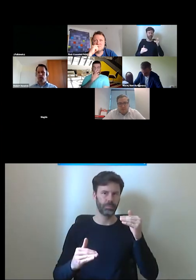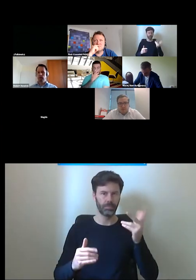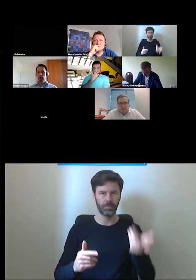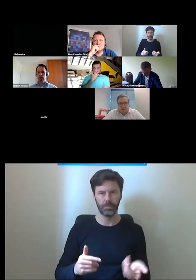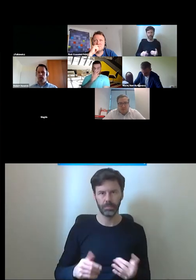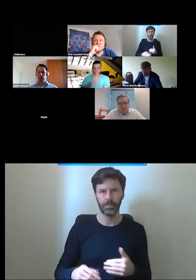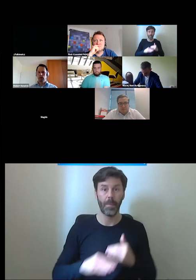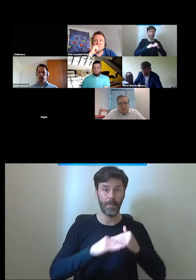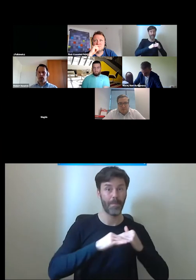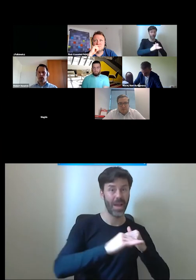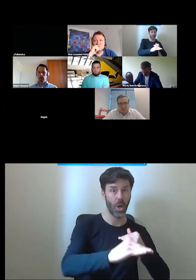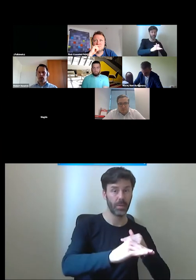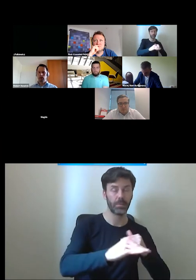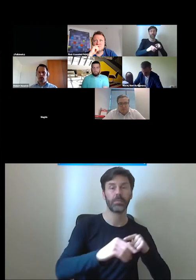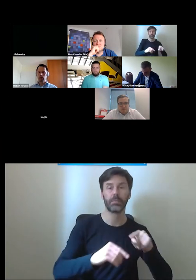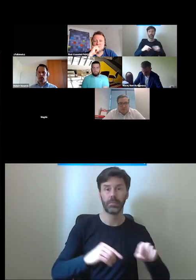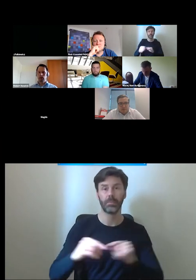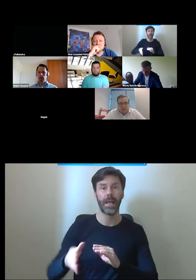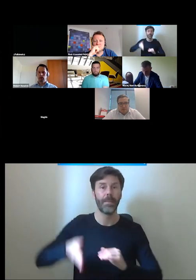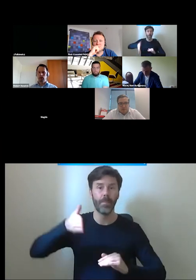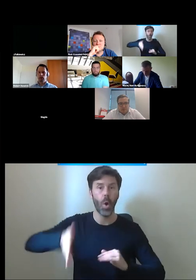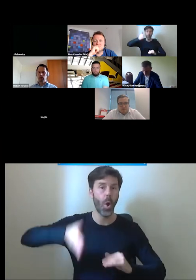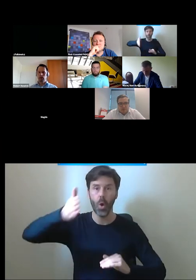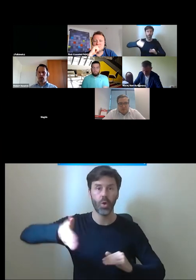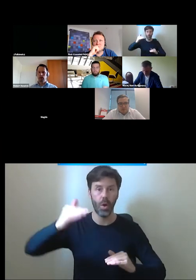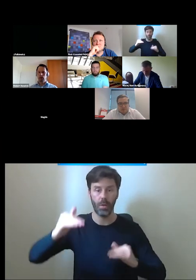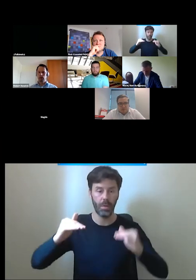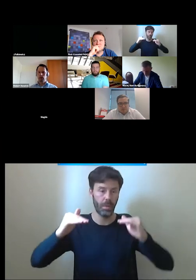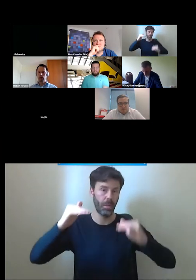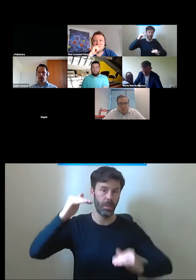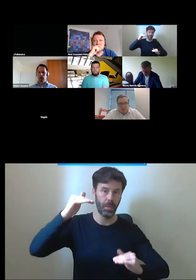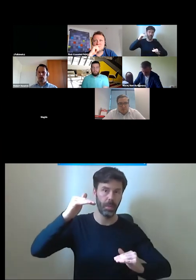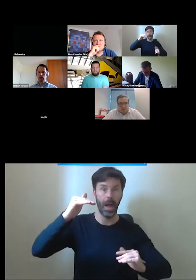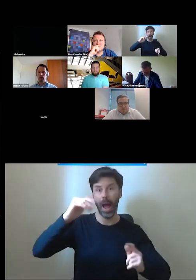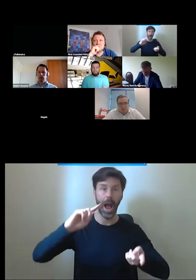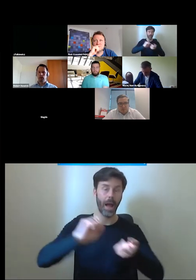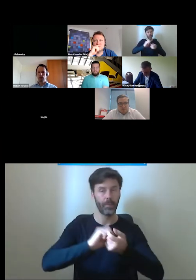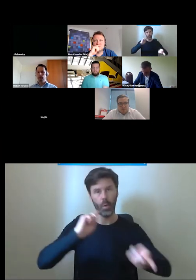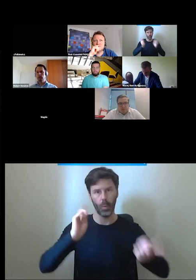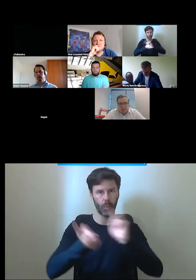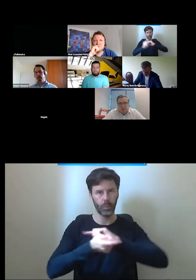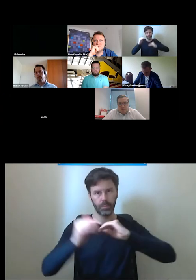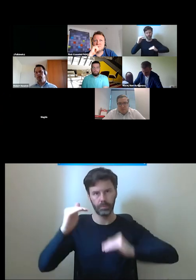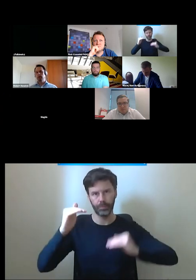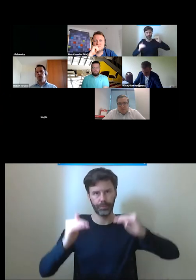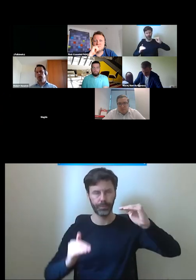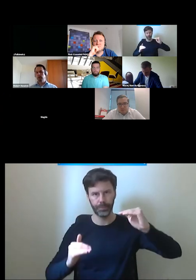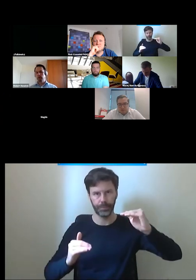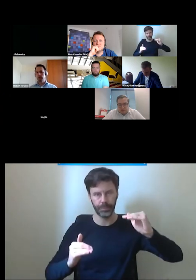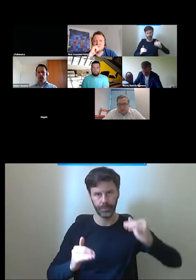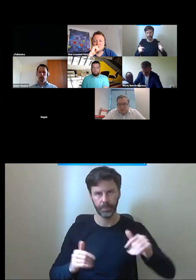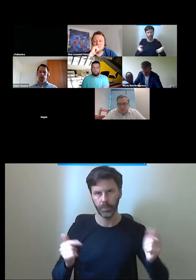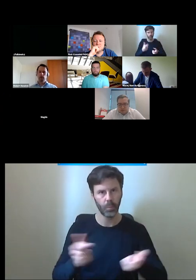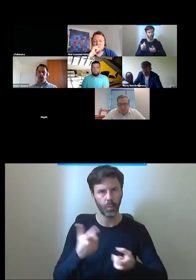peronu a krawędzią pojazdu pokładem pociągu i skutkuje to tym że te różnice trzeba w jakiś sposób